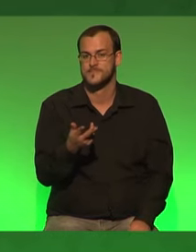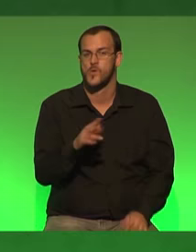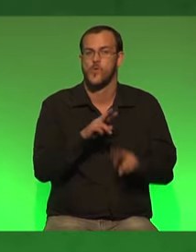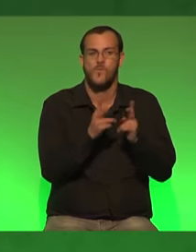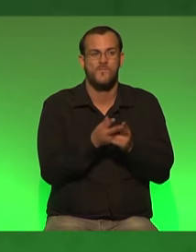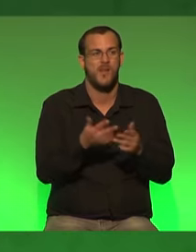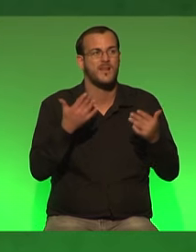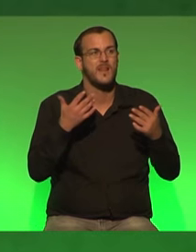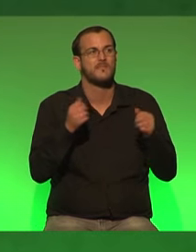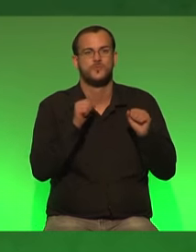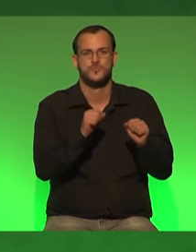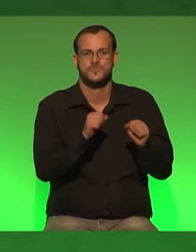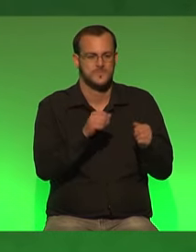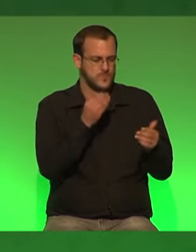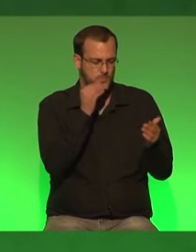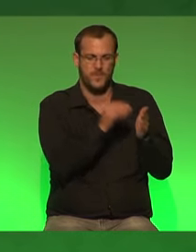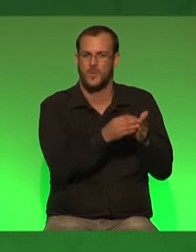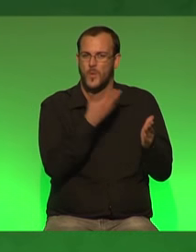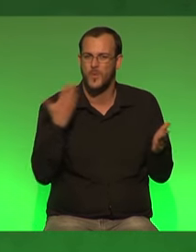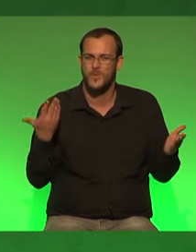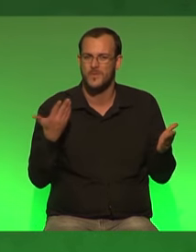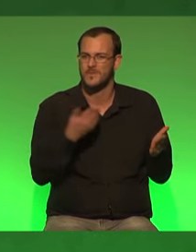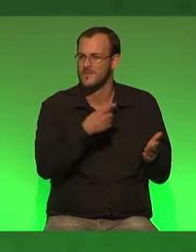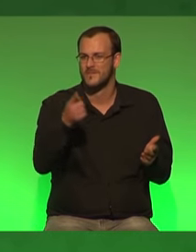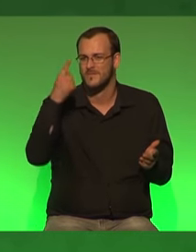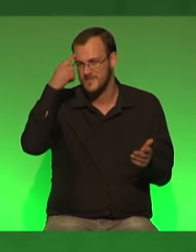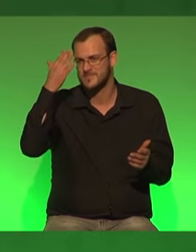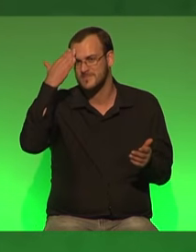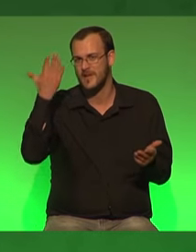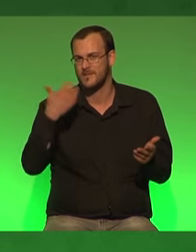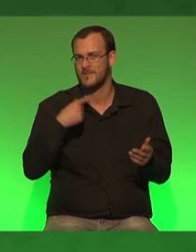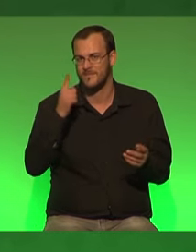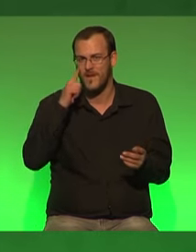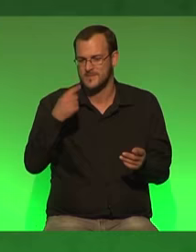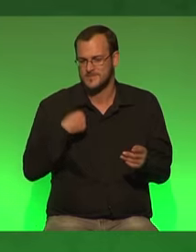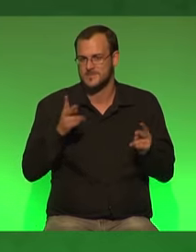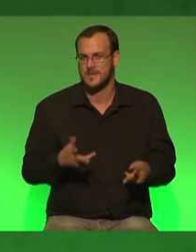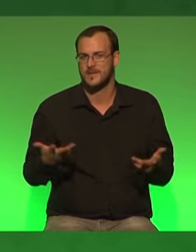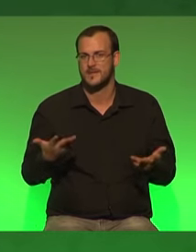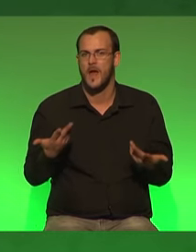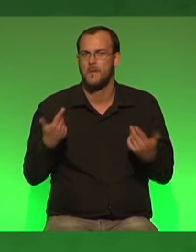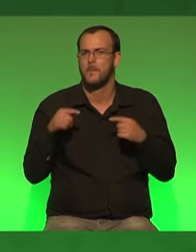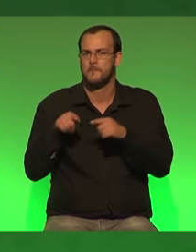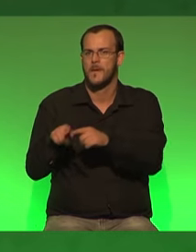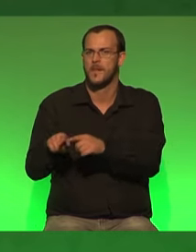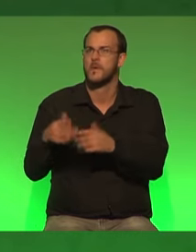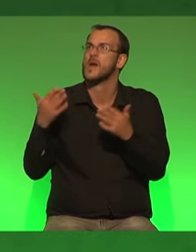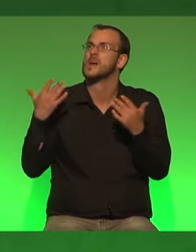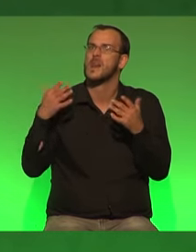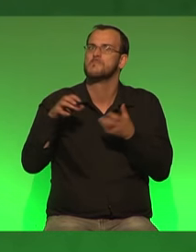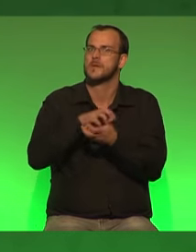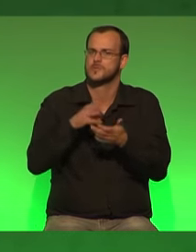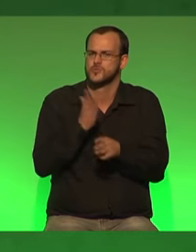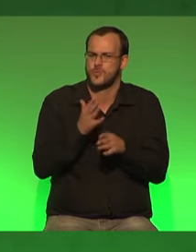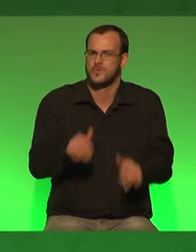finden da so gut wie nicht statt dann wisst ihr weil es alle kennt dass ich damit recht habe parallel passiert aber die klimakrise so